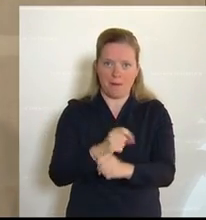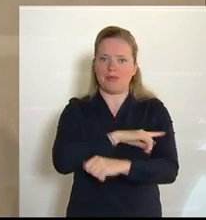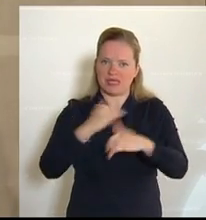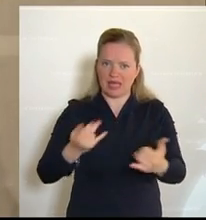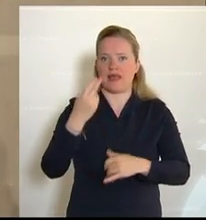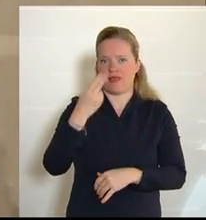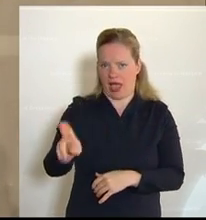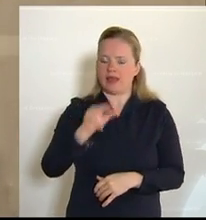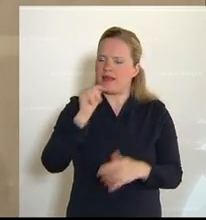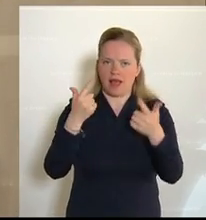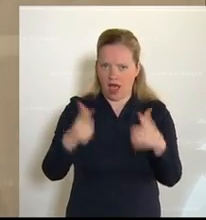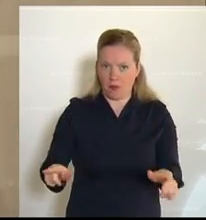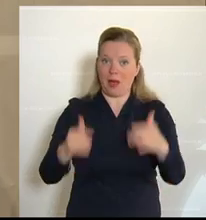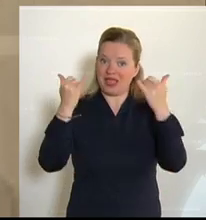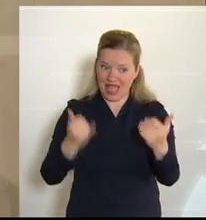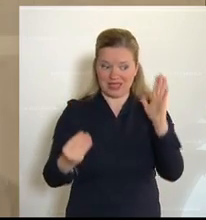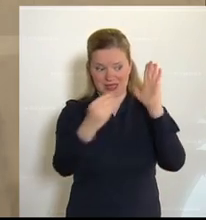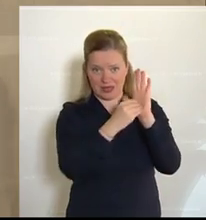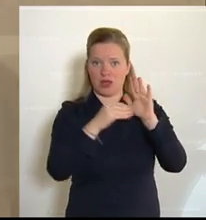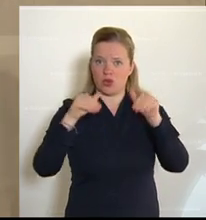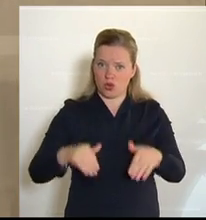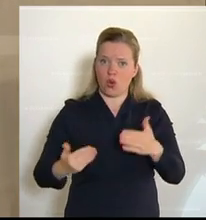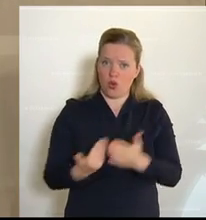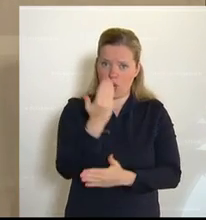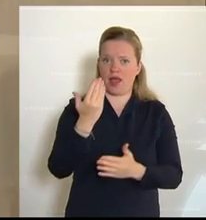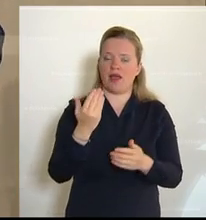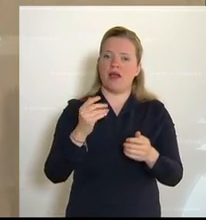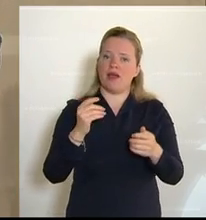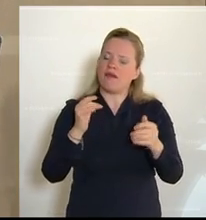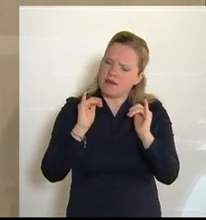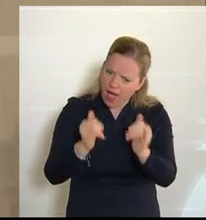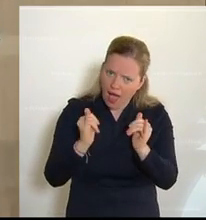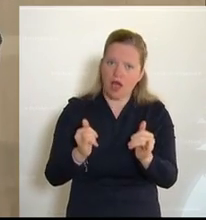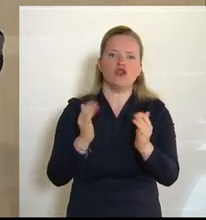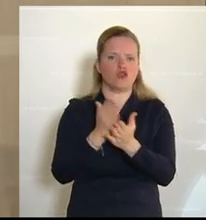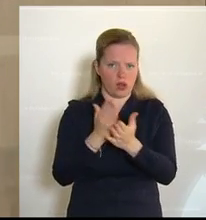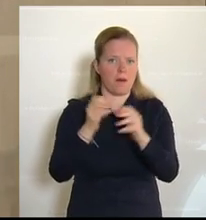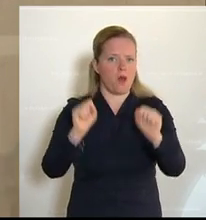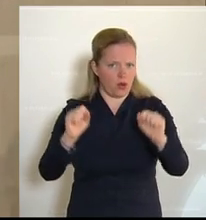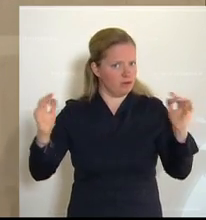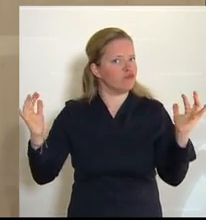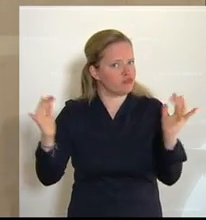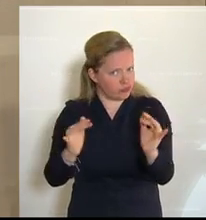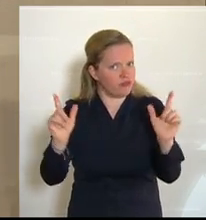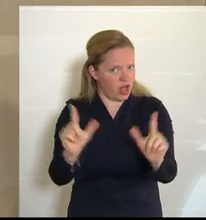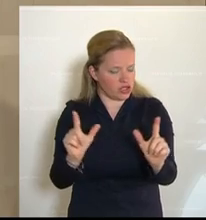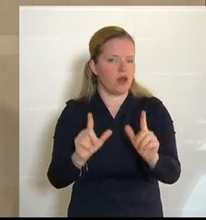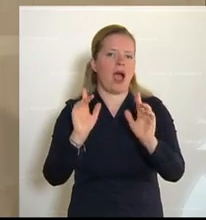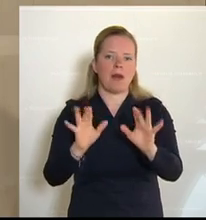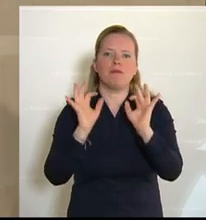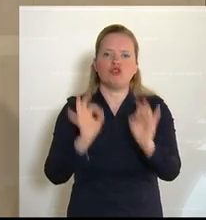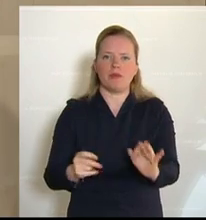sagen. Und jetzt gibt es die Möglichkeit zu sagen Ja, aber unter gewissen Auflagen, unter bestimmten Voraussetzungen.